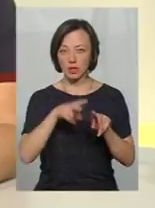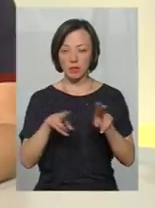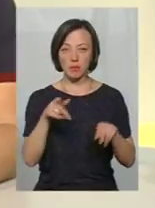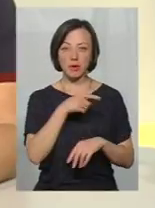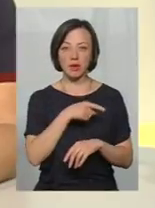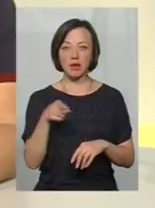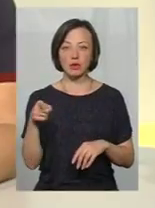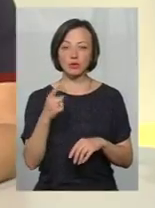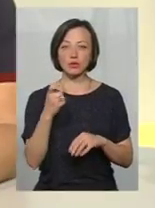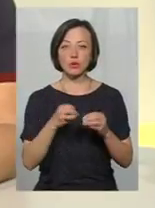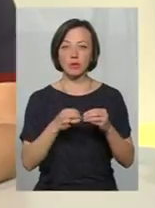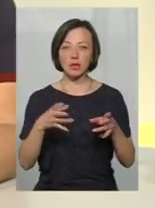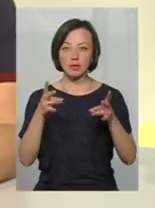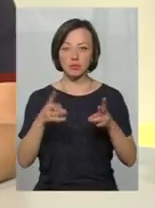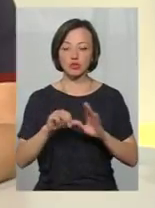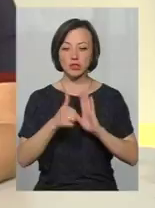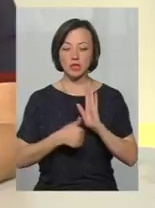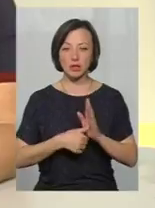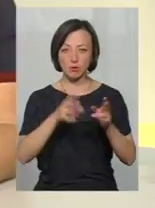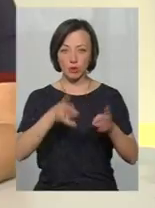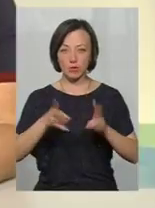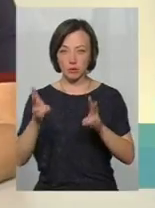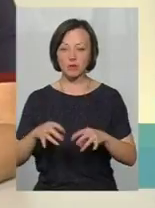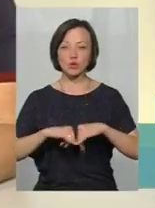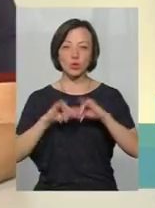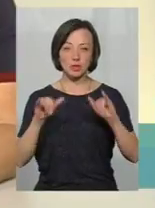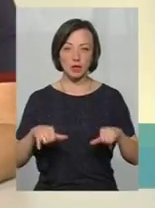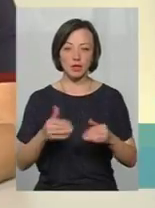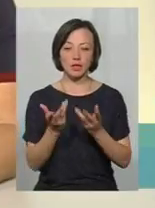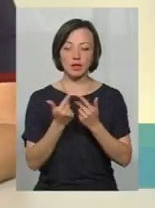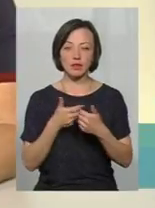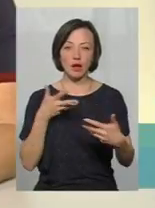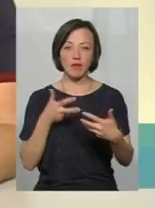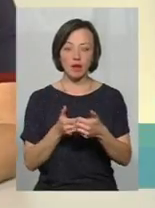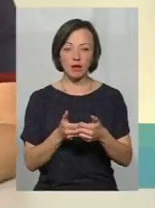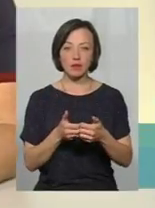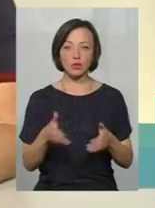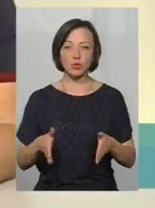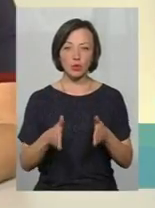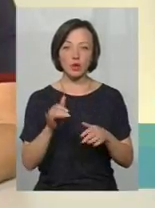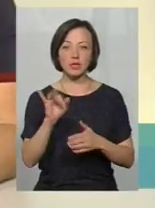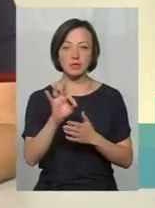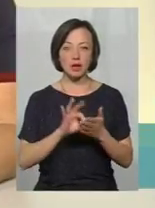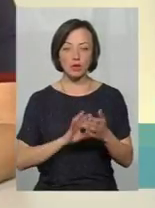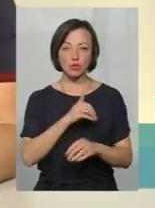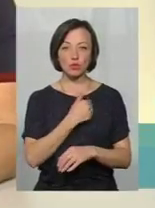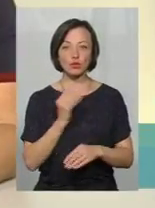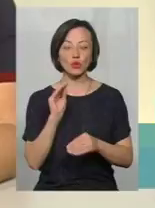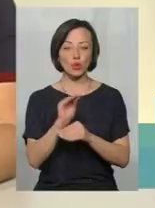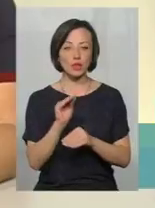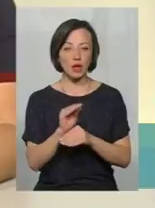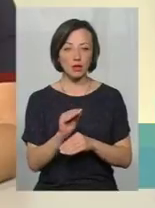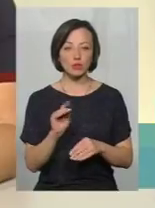115 ДТП і 16 з потерпілими. Тобто, ми бачимо все ж таки зростання кількості дорожньо-транспортних пригод і відразу хочу додати, що